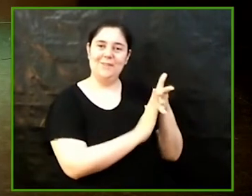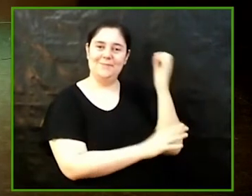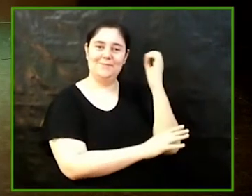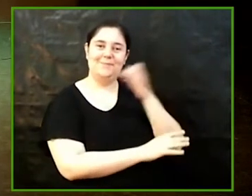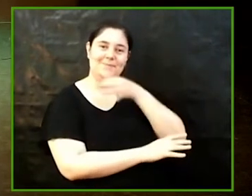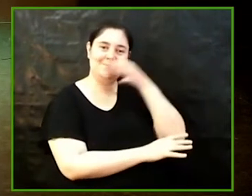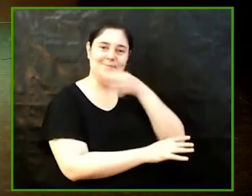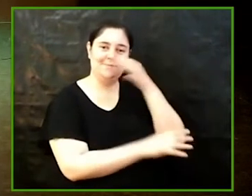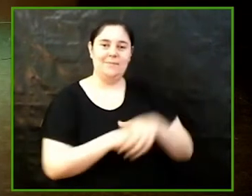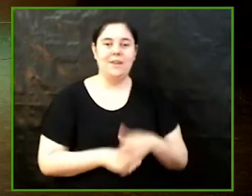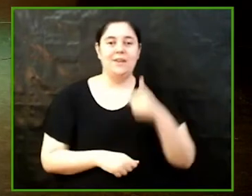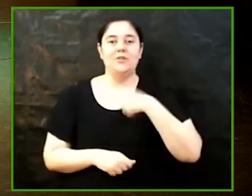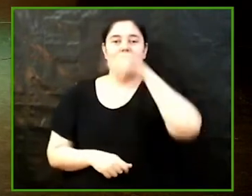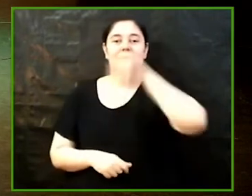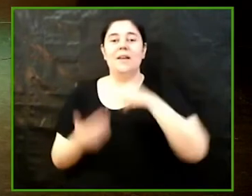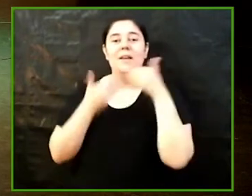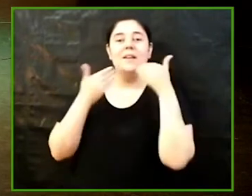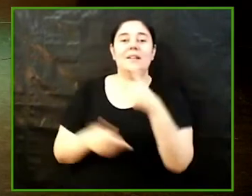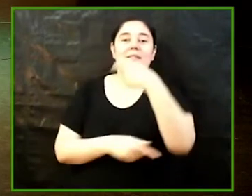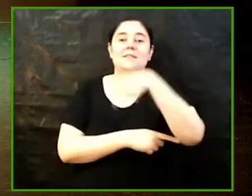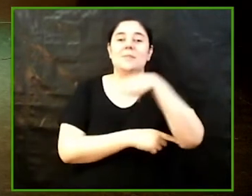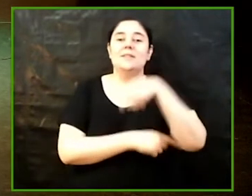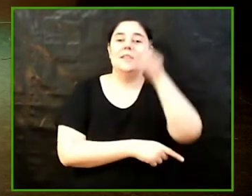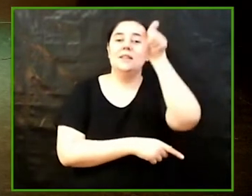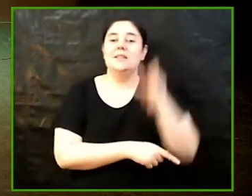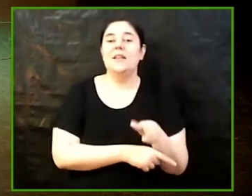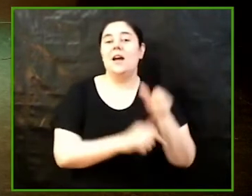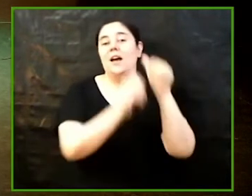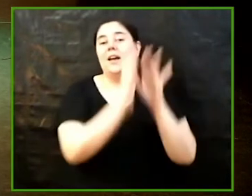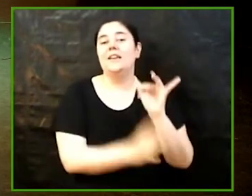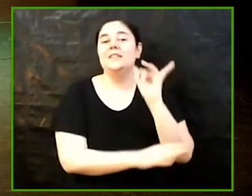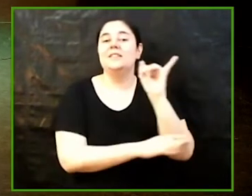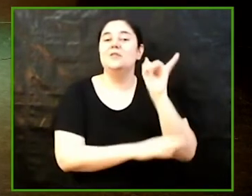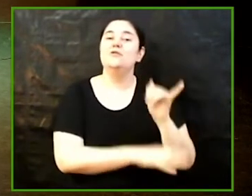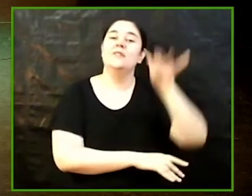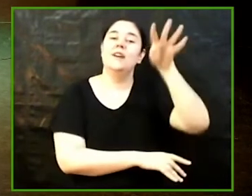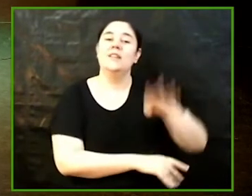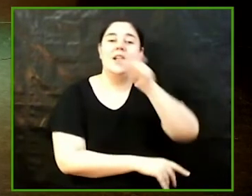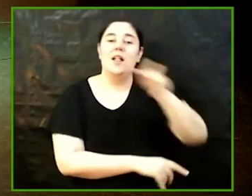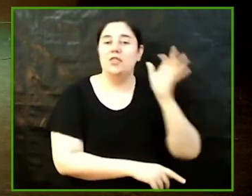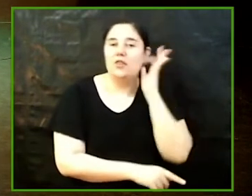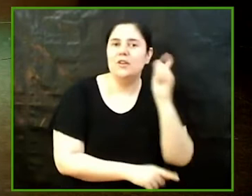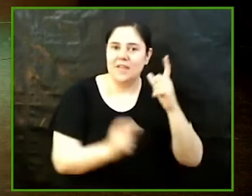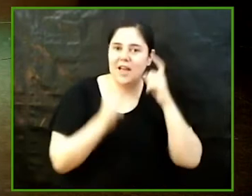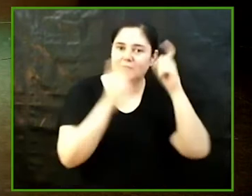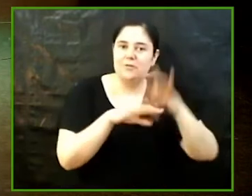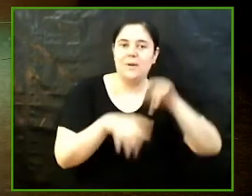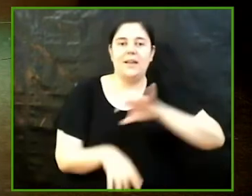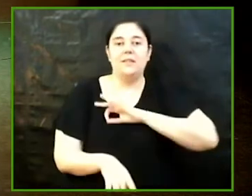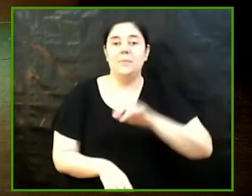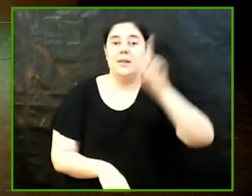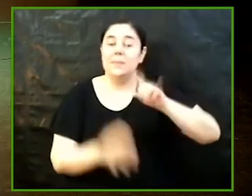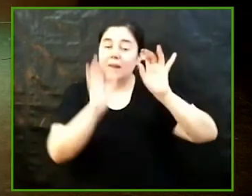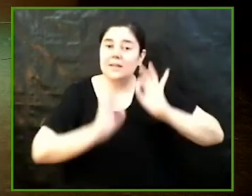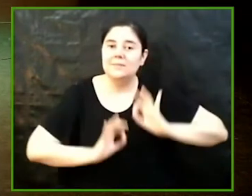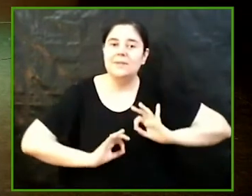agrair a la presidenta de l'Institut Català de les Dones el seu suport per aquests premis sense els quals no seria possible però molt especialment la